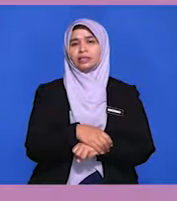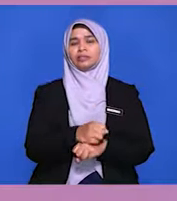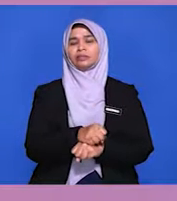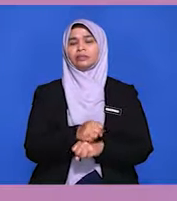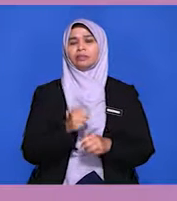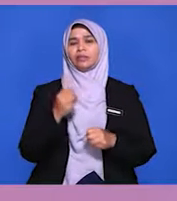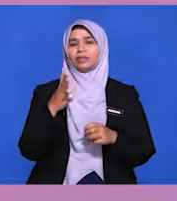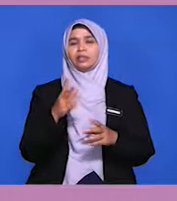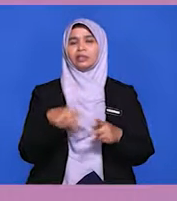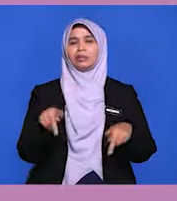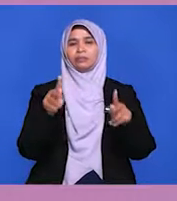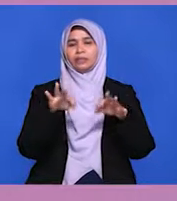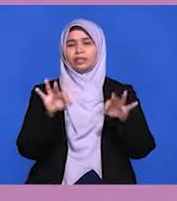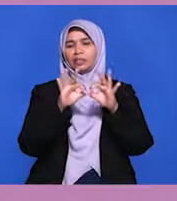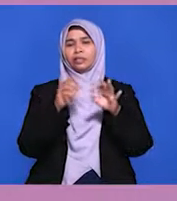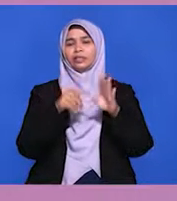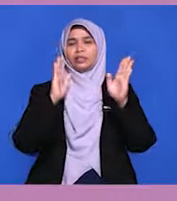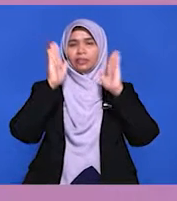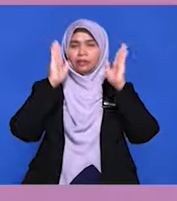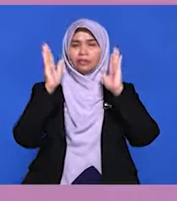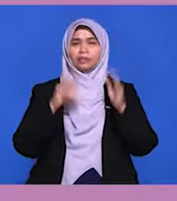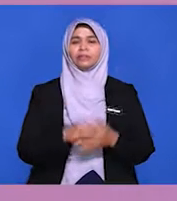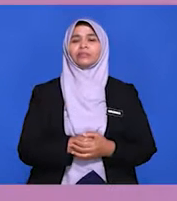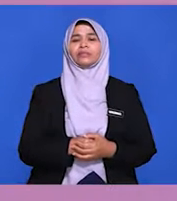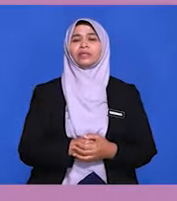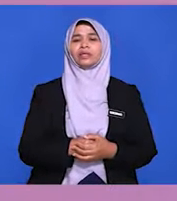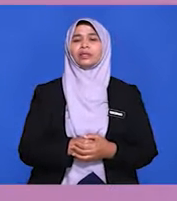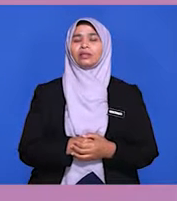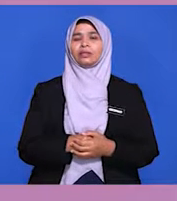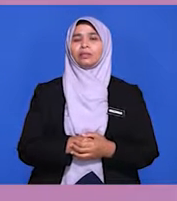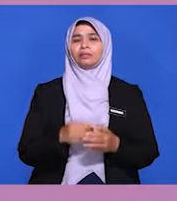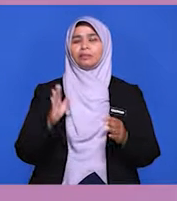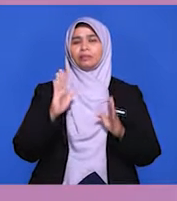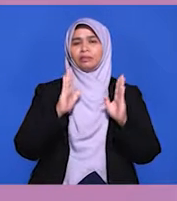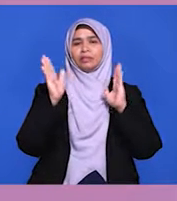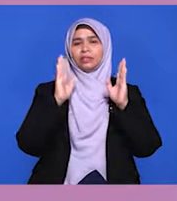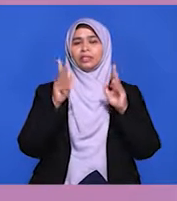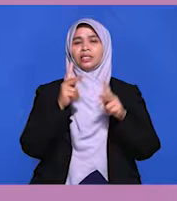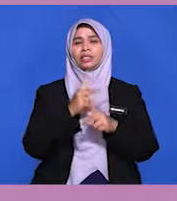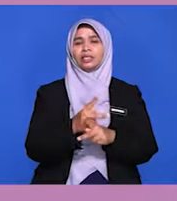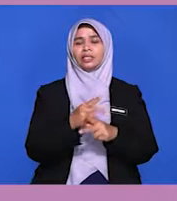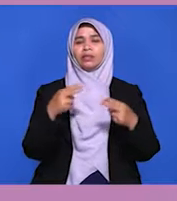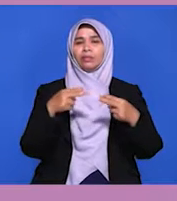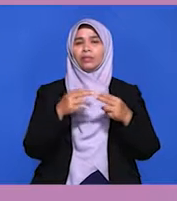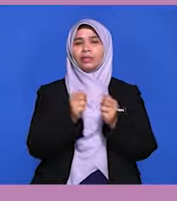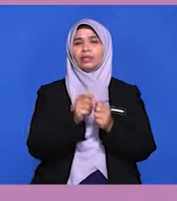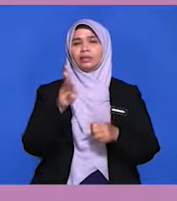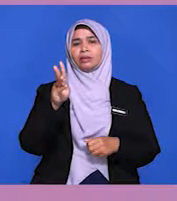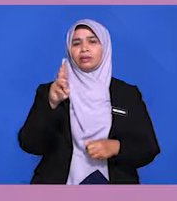Oleh itu, Malaysia meneruskan hubungan dengan Britain dan negara-negara anggota Commonwealth yang lain.